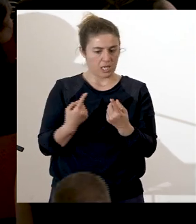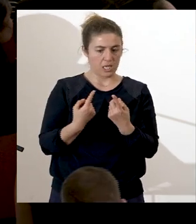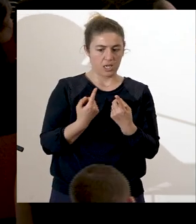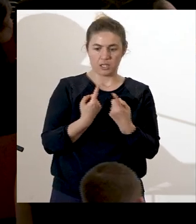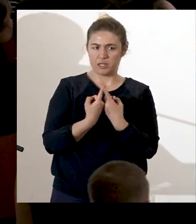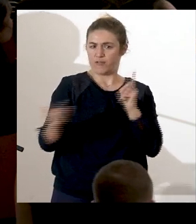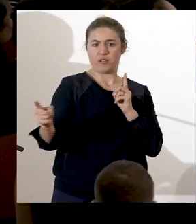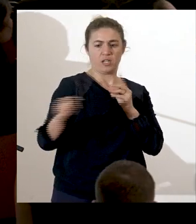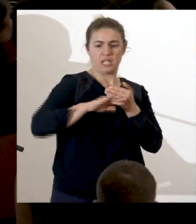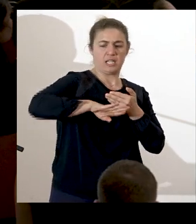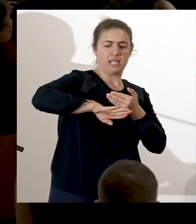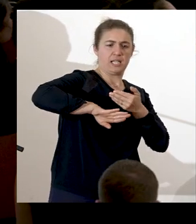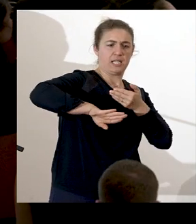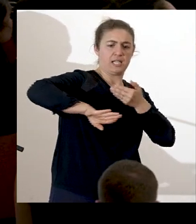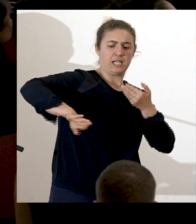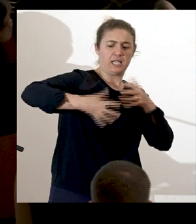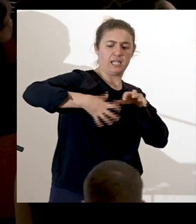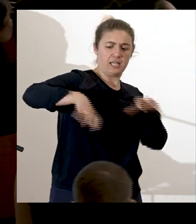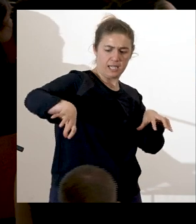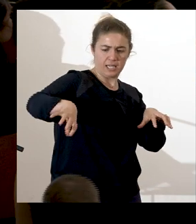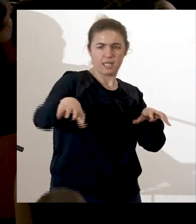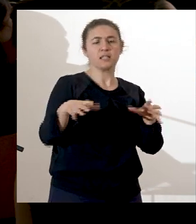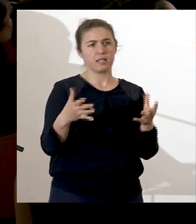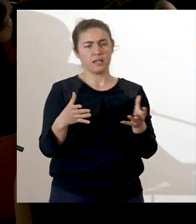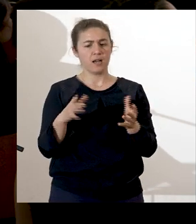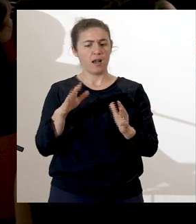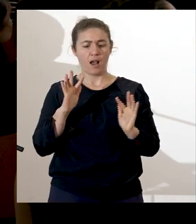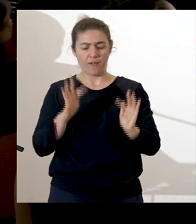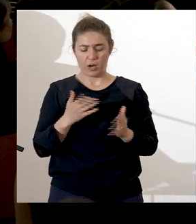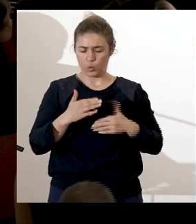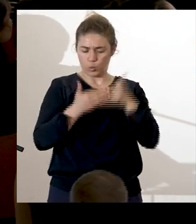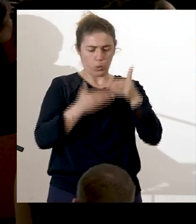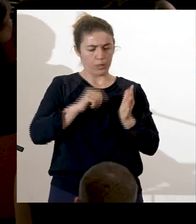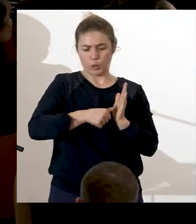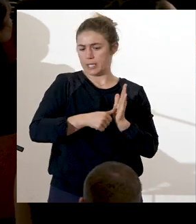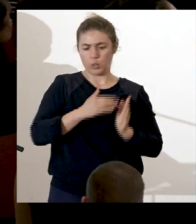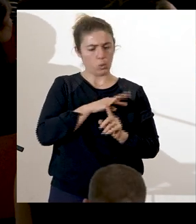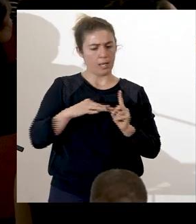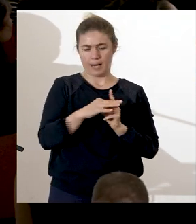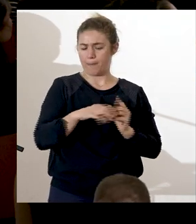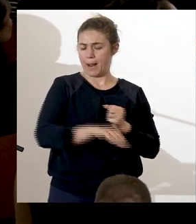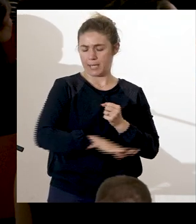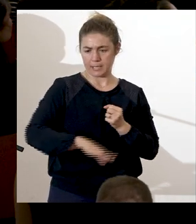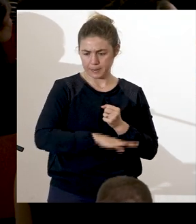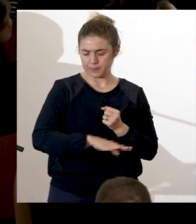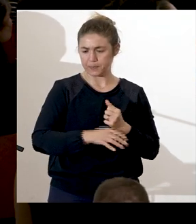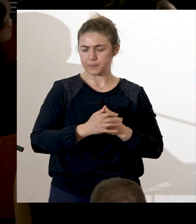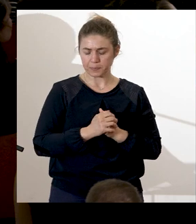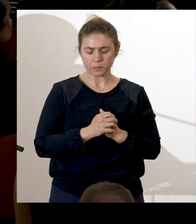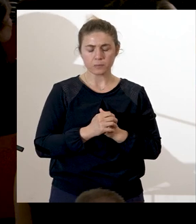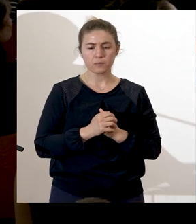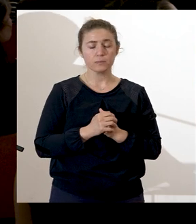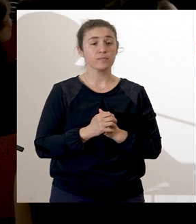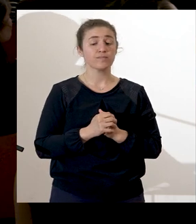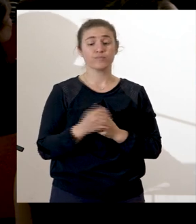intercatégorielle, maillon essentiel de l'identité sociale. Vu que ceux-ci ont